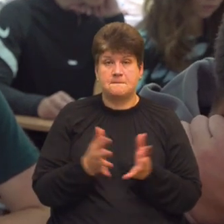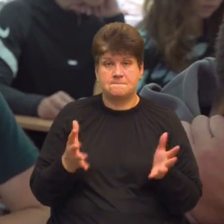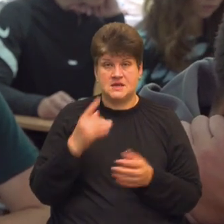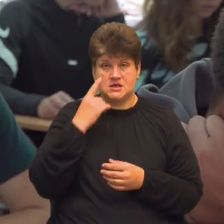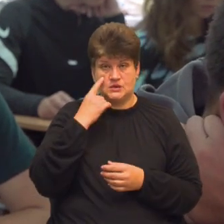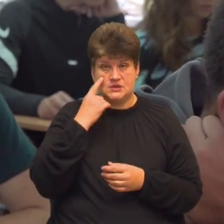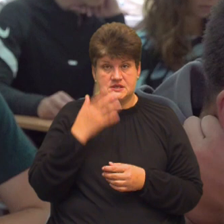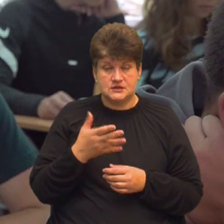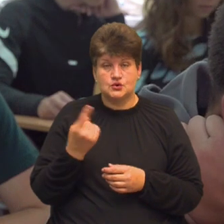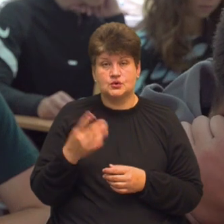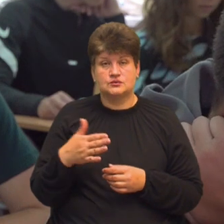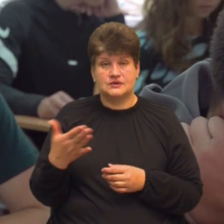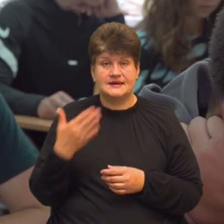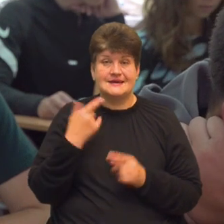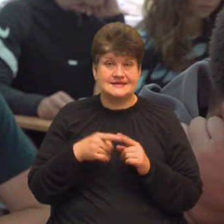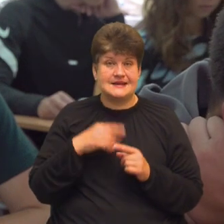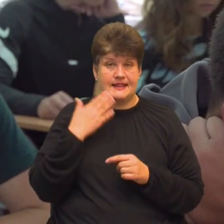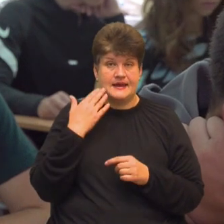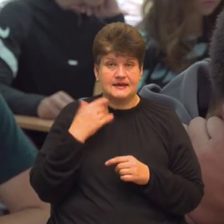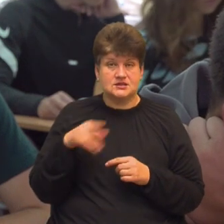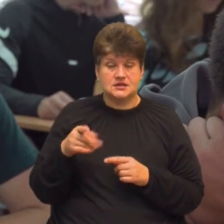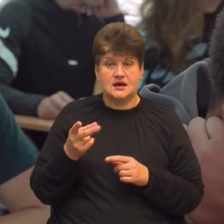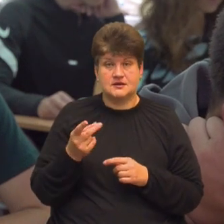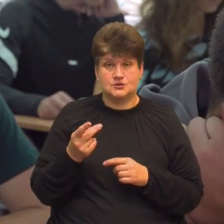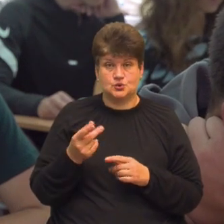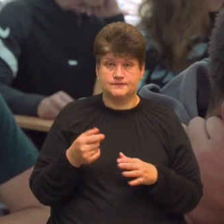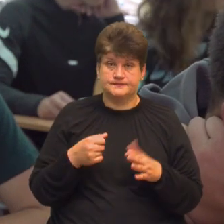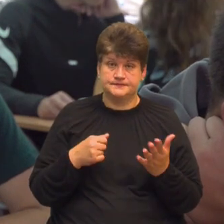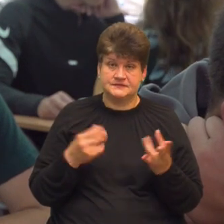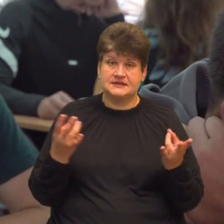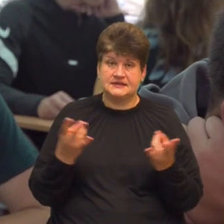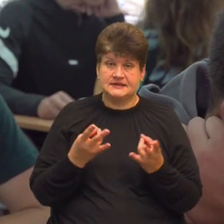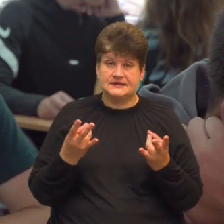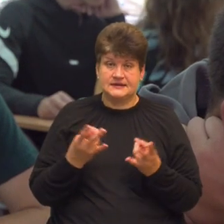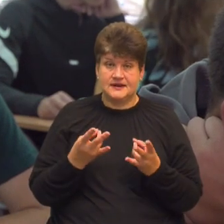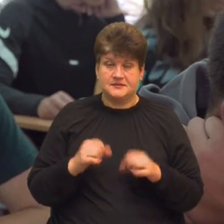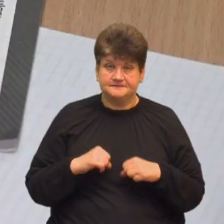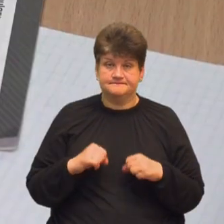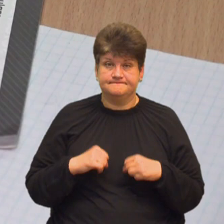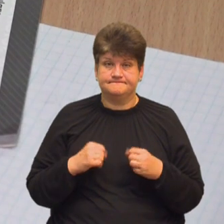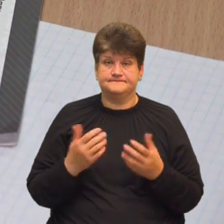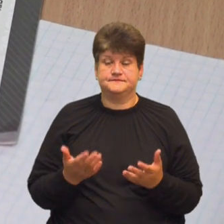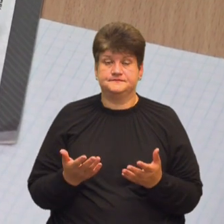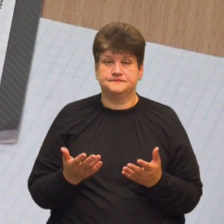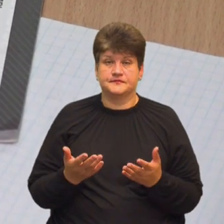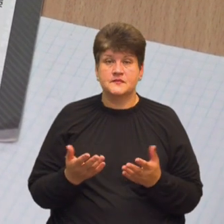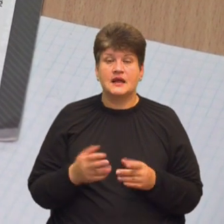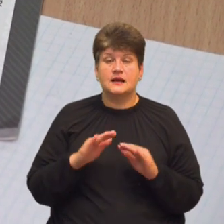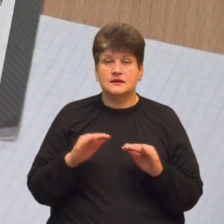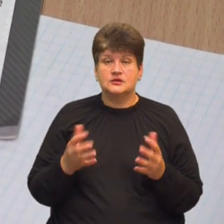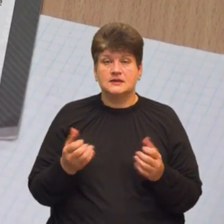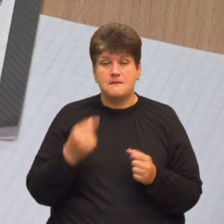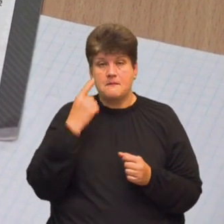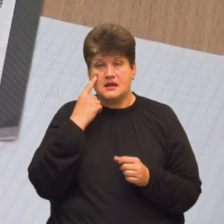З одного боку це легше, а з другого треба якісь зусилля докладати. Ушні отримають бали як за